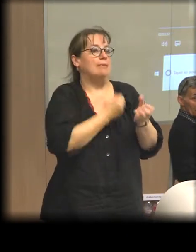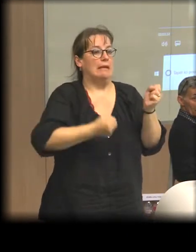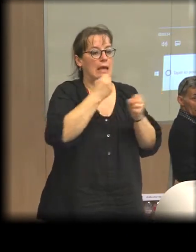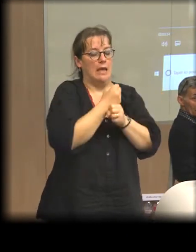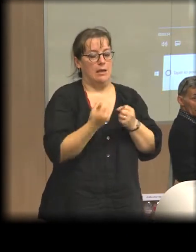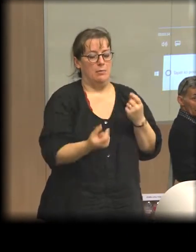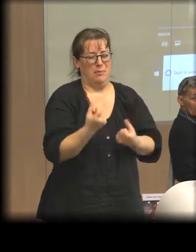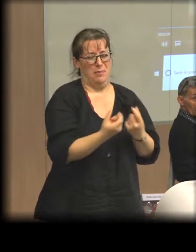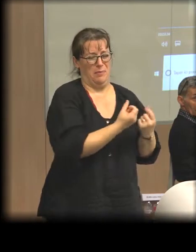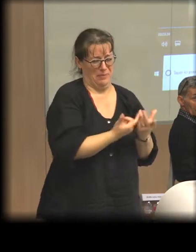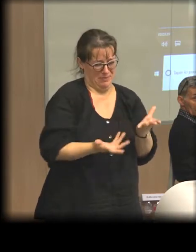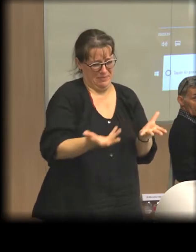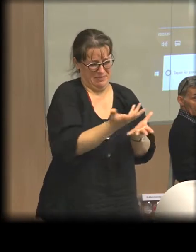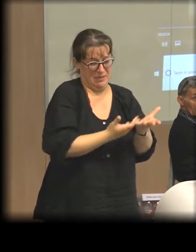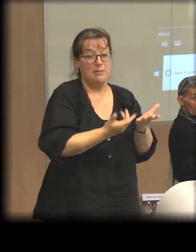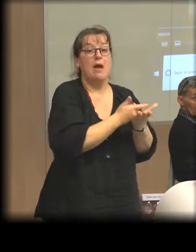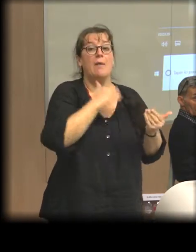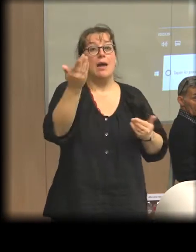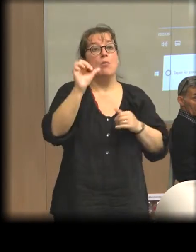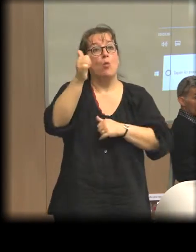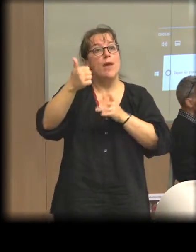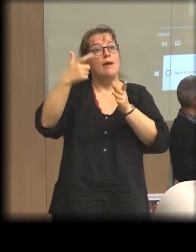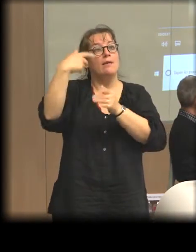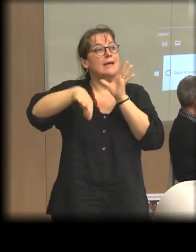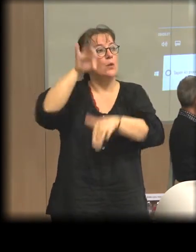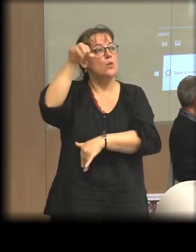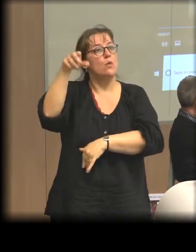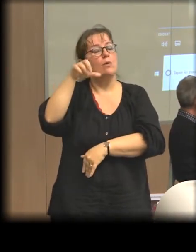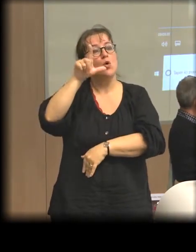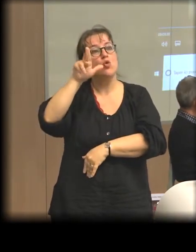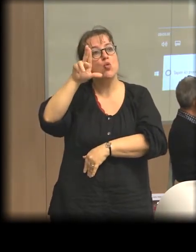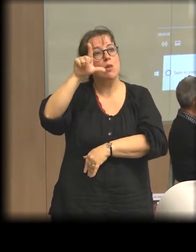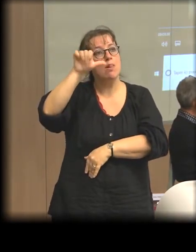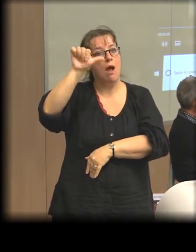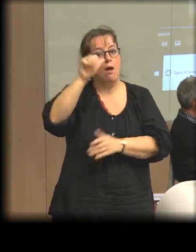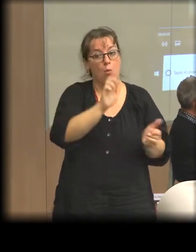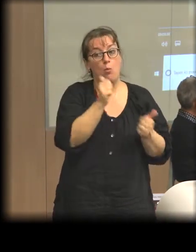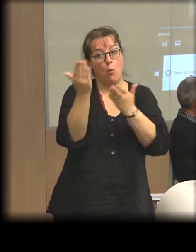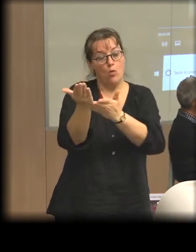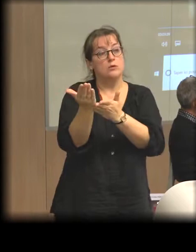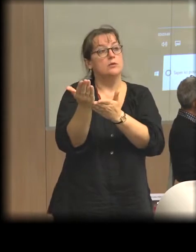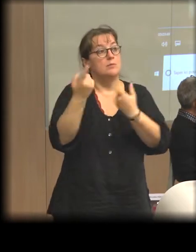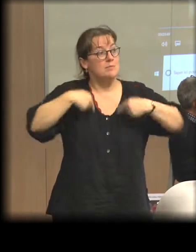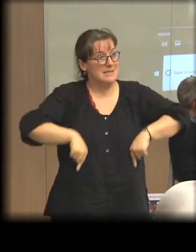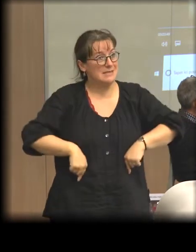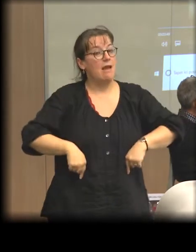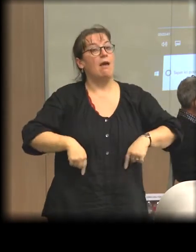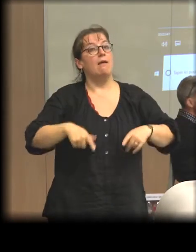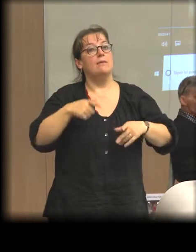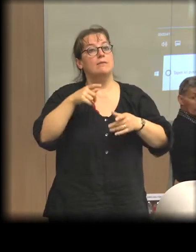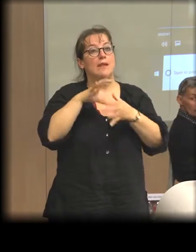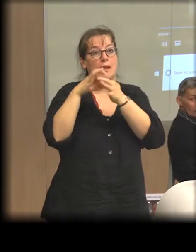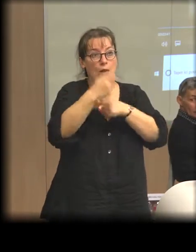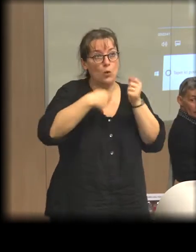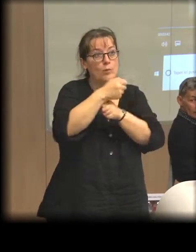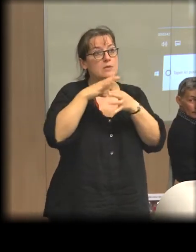proposition à Lula lors de sa première élection, c'est d'avoir un ministère de l'économie solidaire. En fait, leur proposition